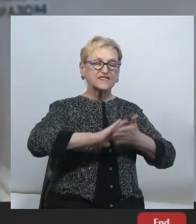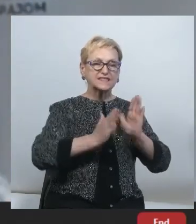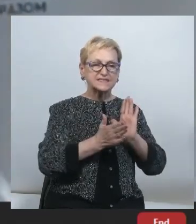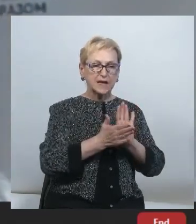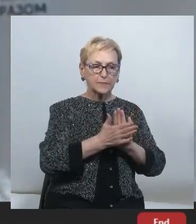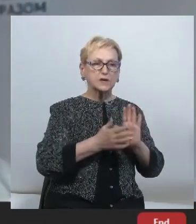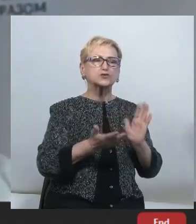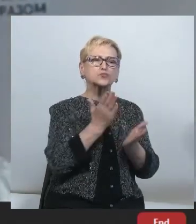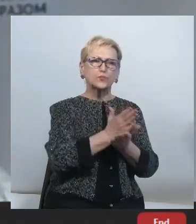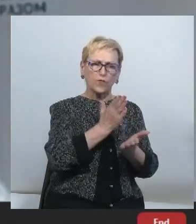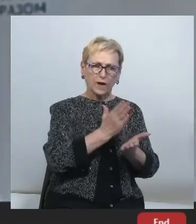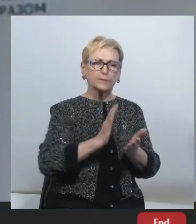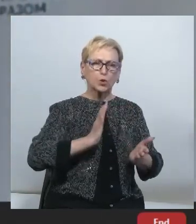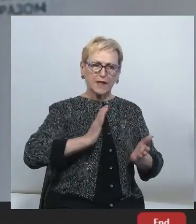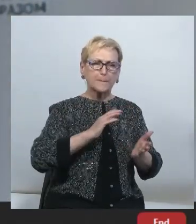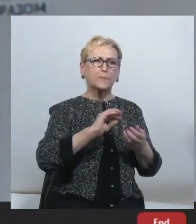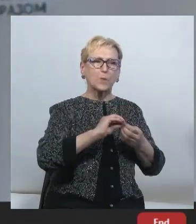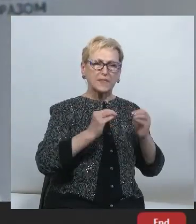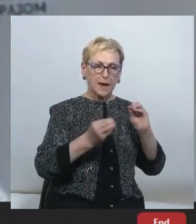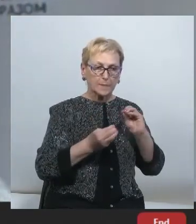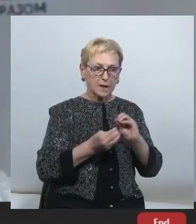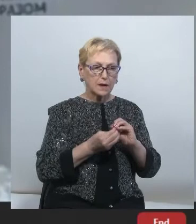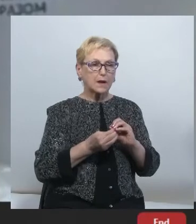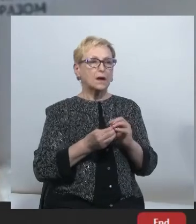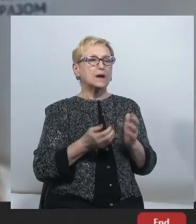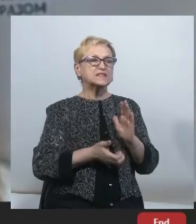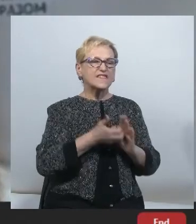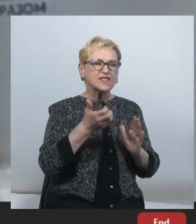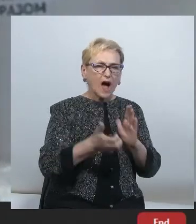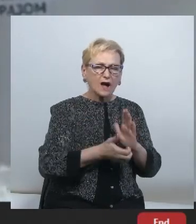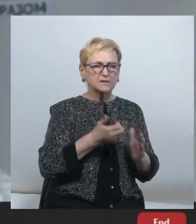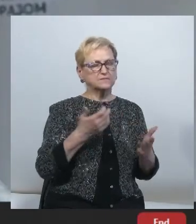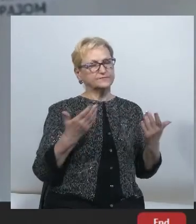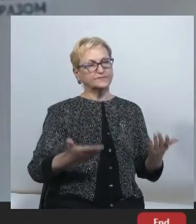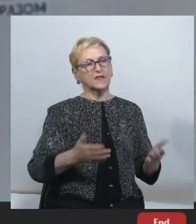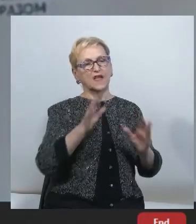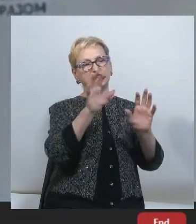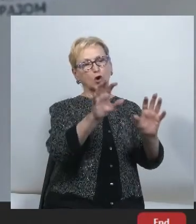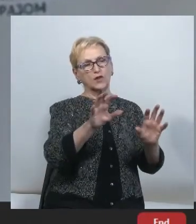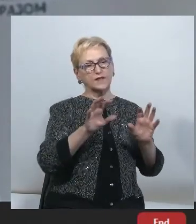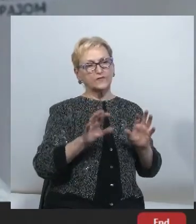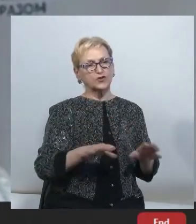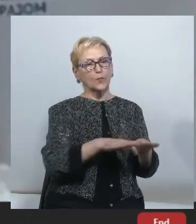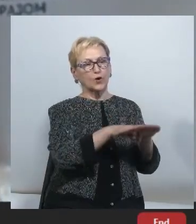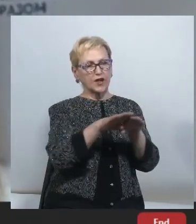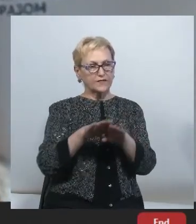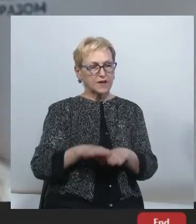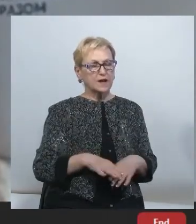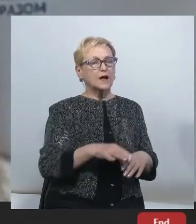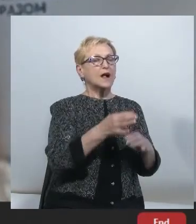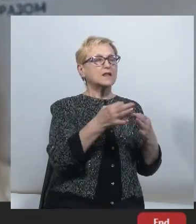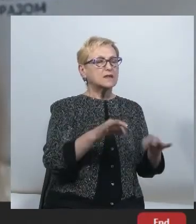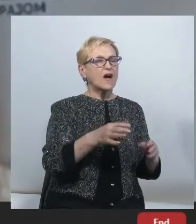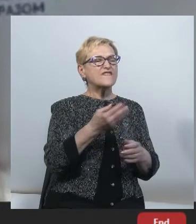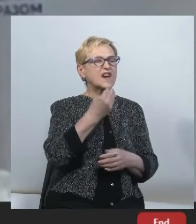Одна з проблем, які були ідентифіковані – це вади на законодавчому рівні, які не дозволяють Національній Раді ефективно